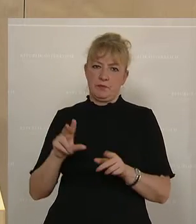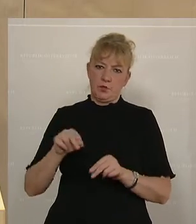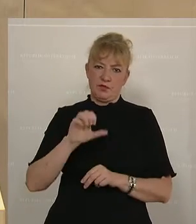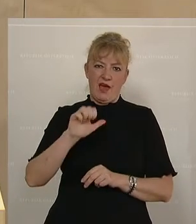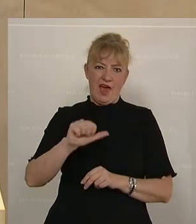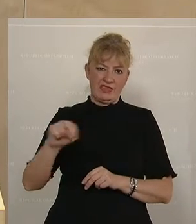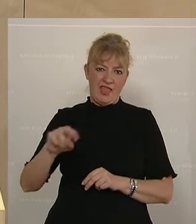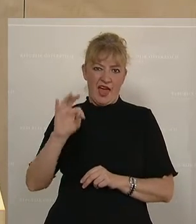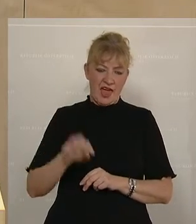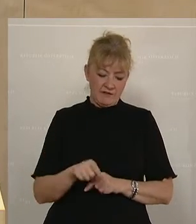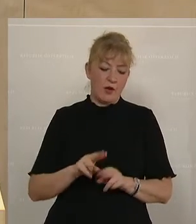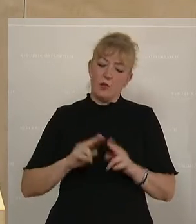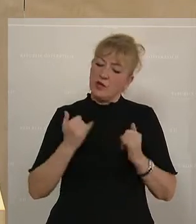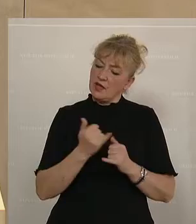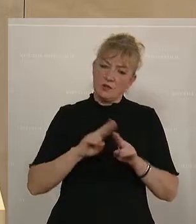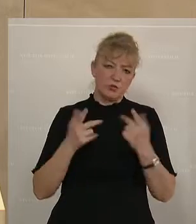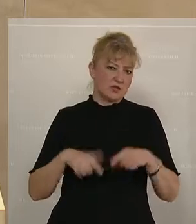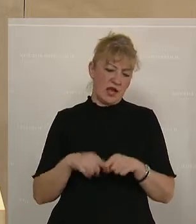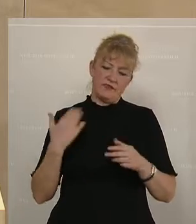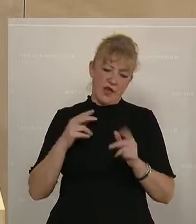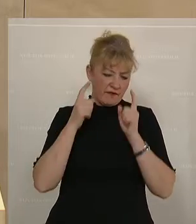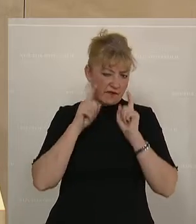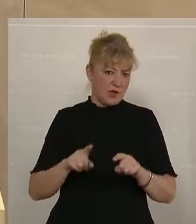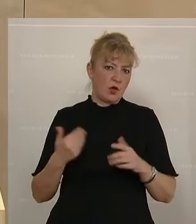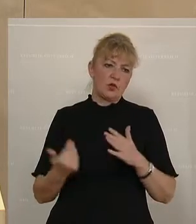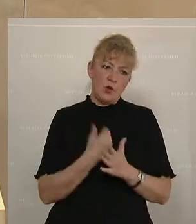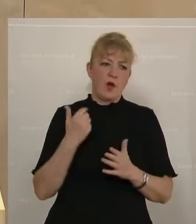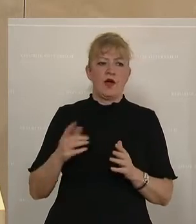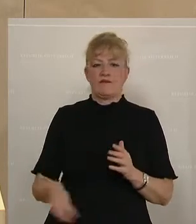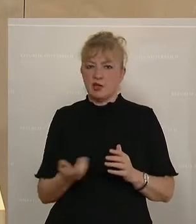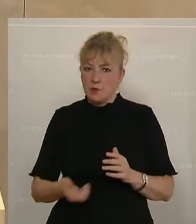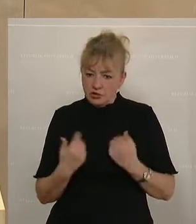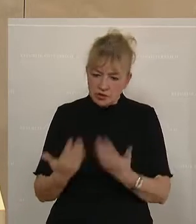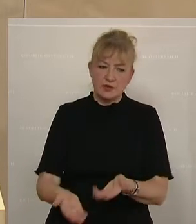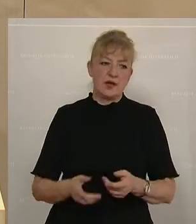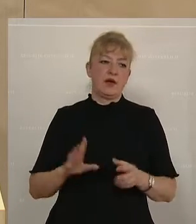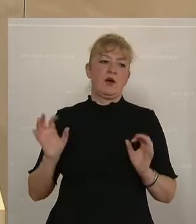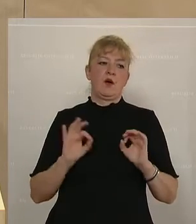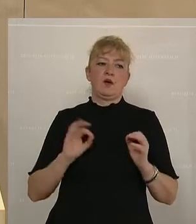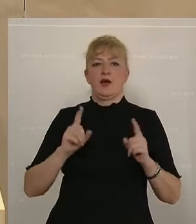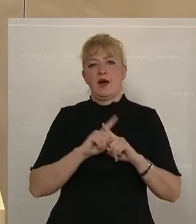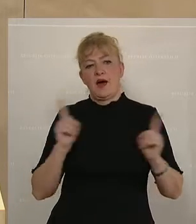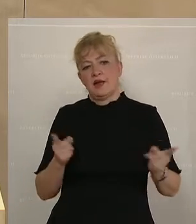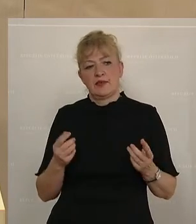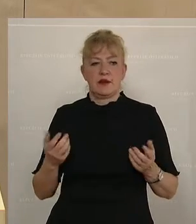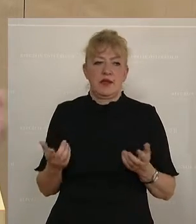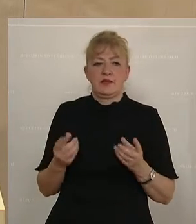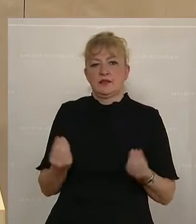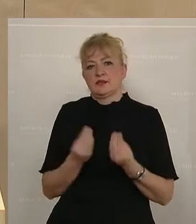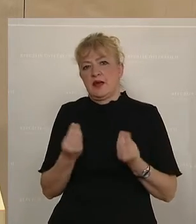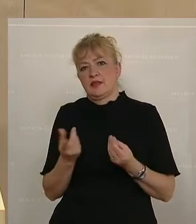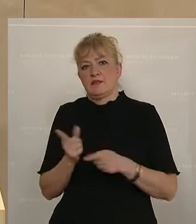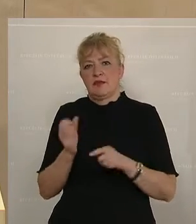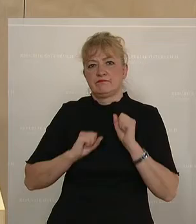wäre in jedem Bundesland versorgt worden mit einer neuen Waschmaschine, aber auch mit einem anderen Fahnis, wenn